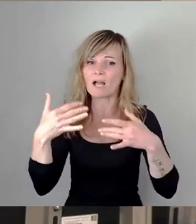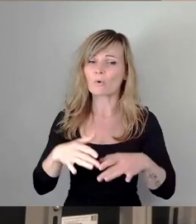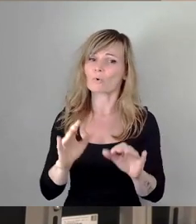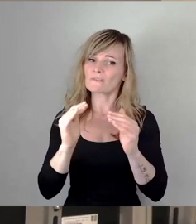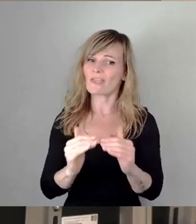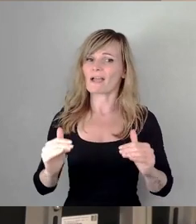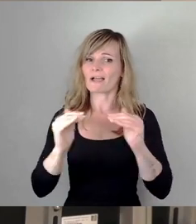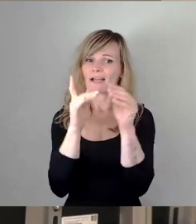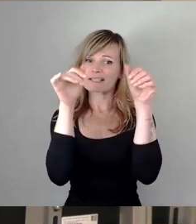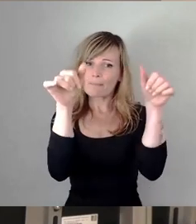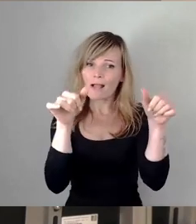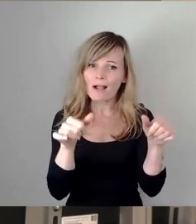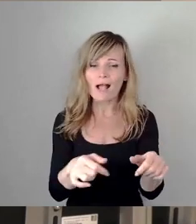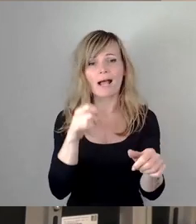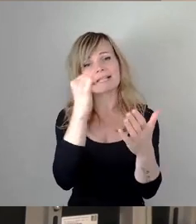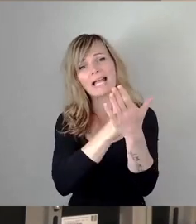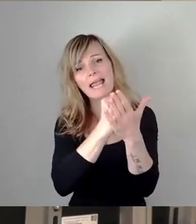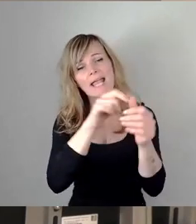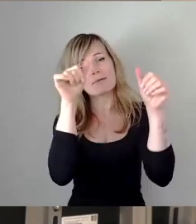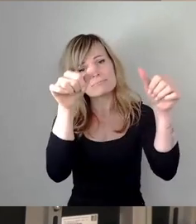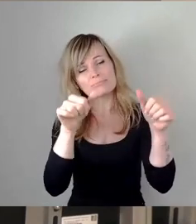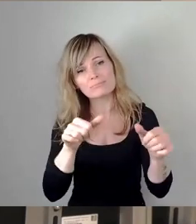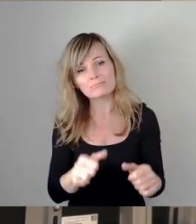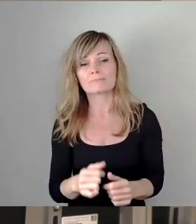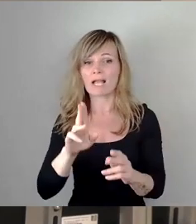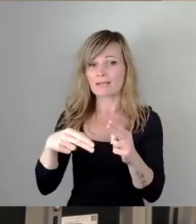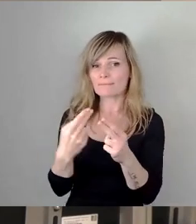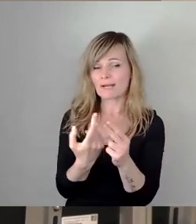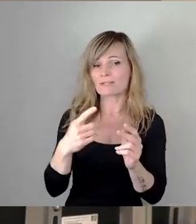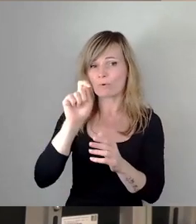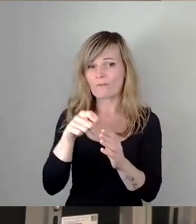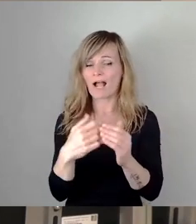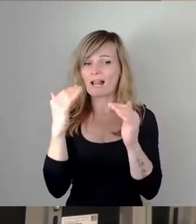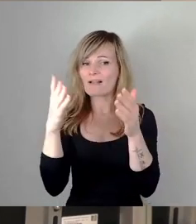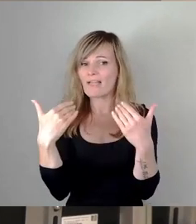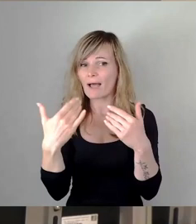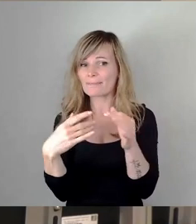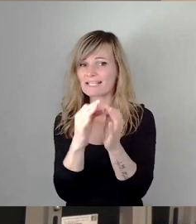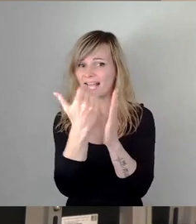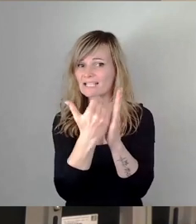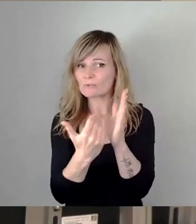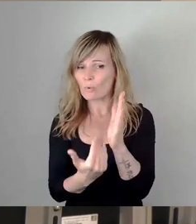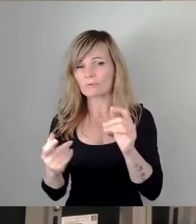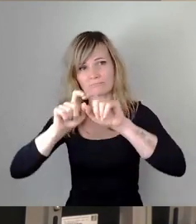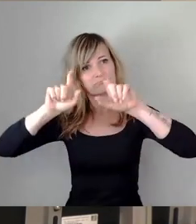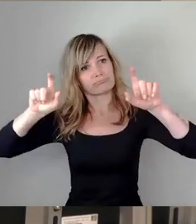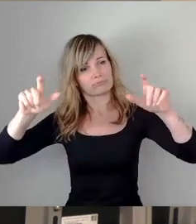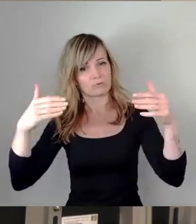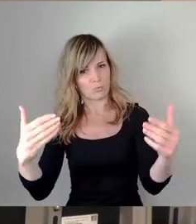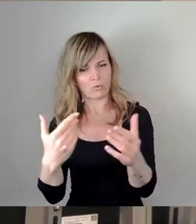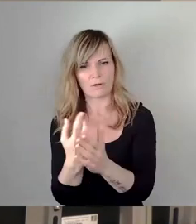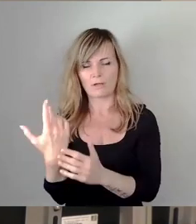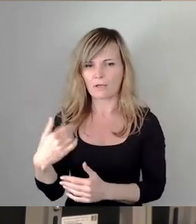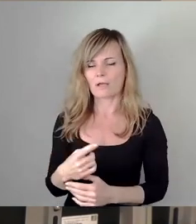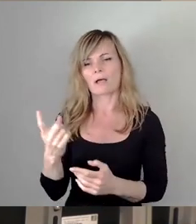gewährleisten, Anpassung der Wahlwerbesatzung, wird im Titel deutlich. Nachdem nun Sozen und Grüne